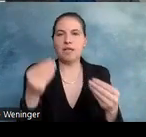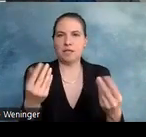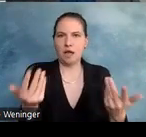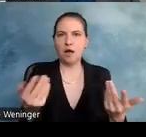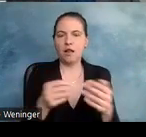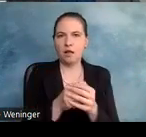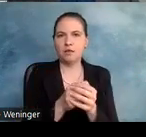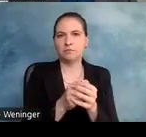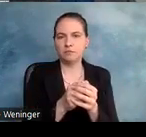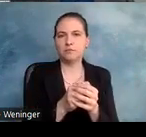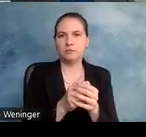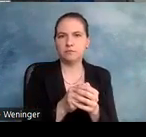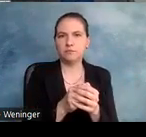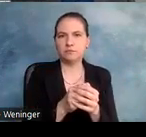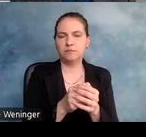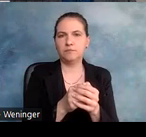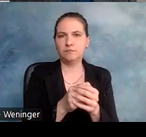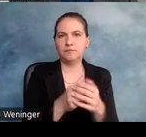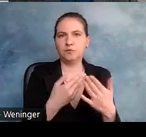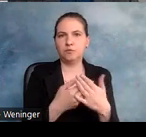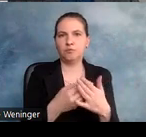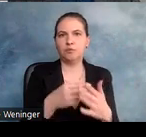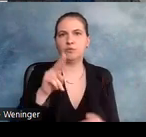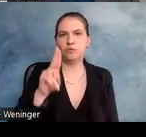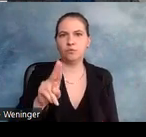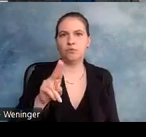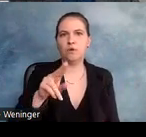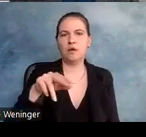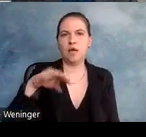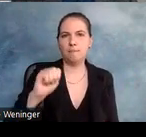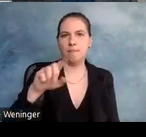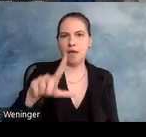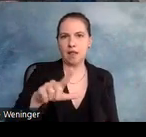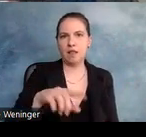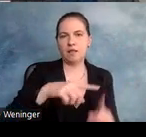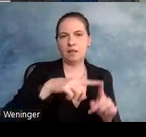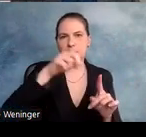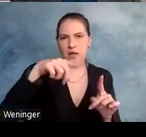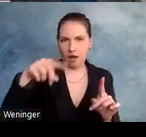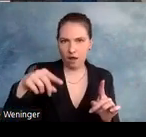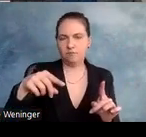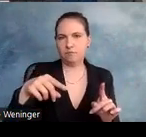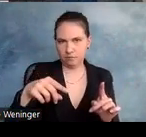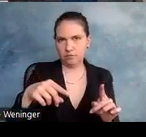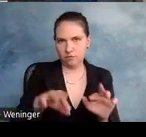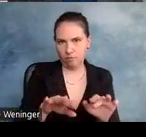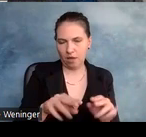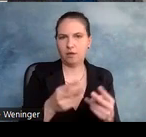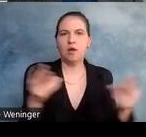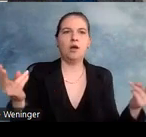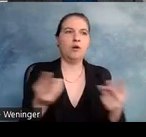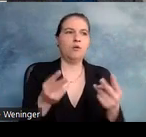dass man jetzt zum Beispiel ein UML-Diagramm hat in der Informatik oder eine Infografik, eine größere